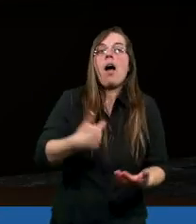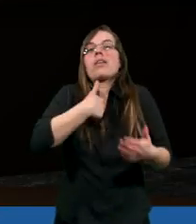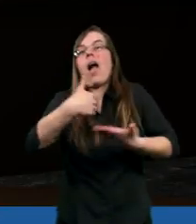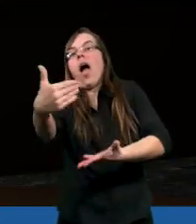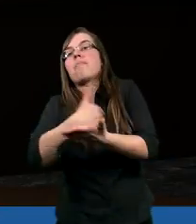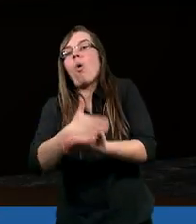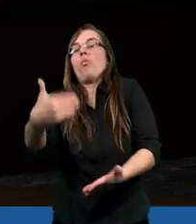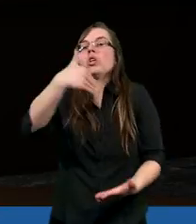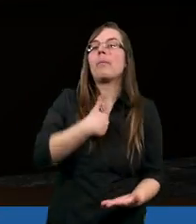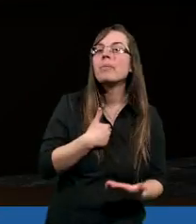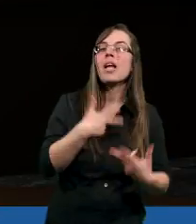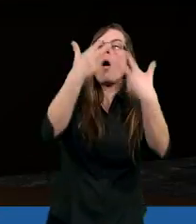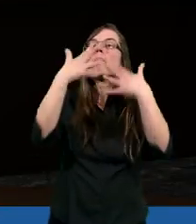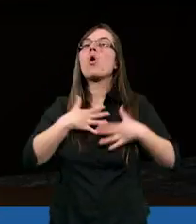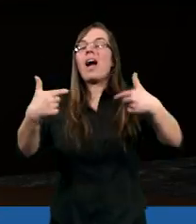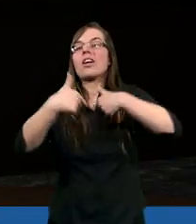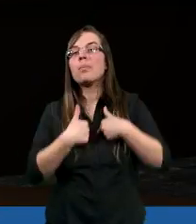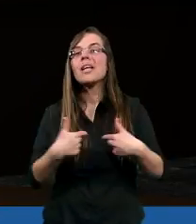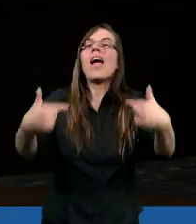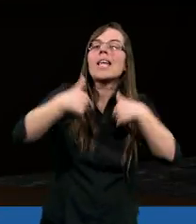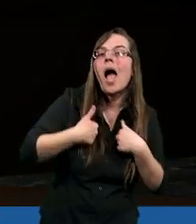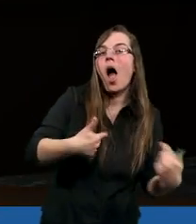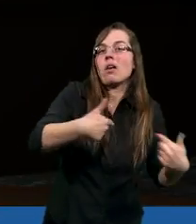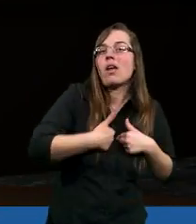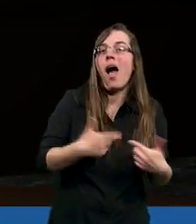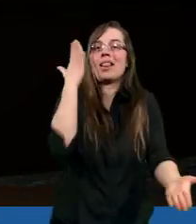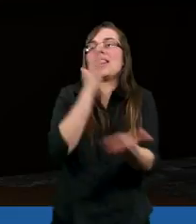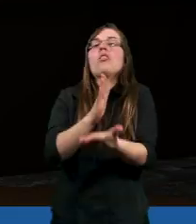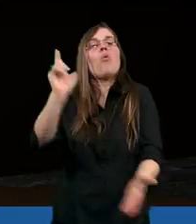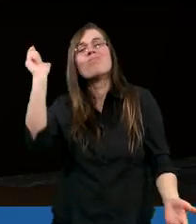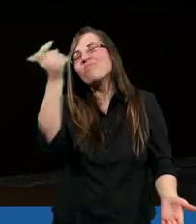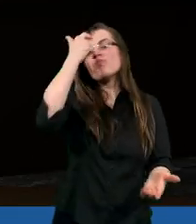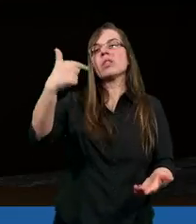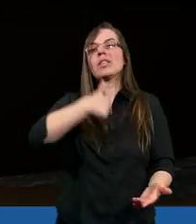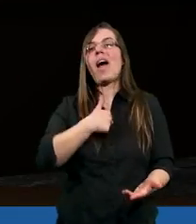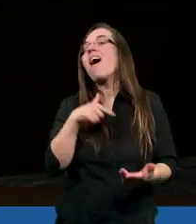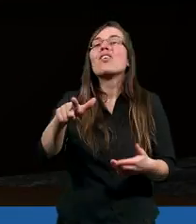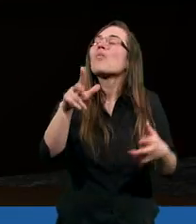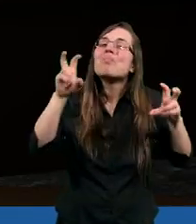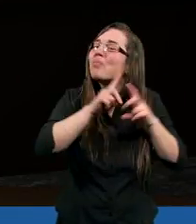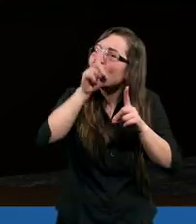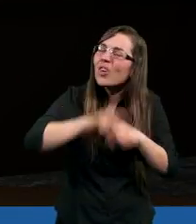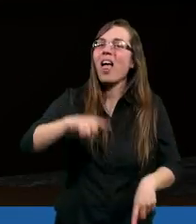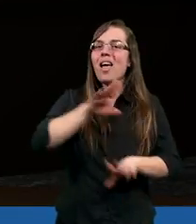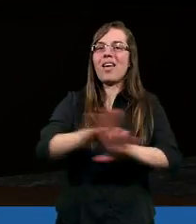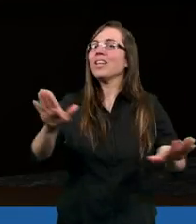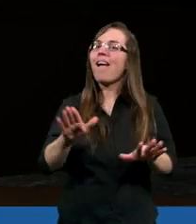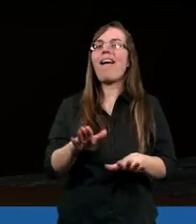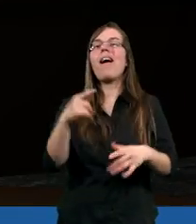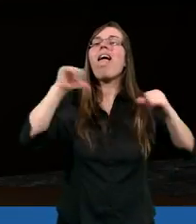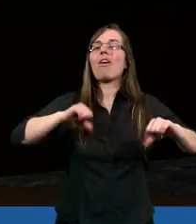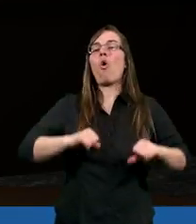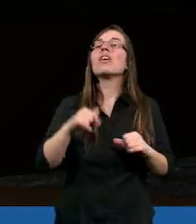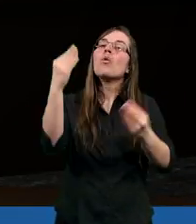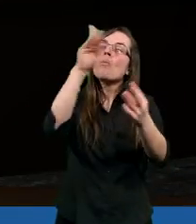pomóż mi, pokaż mi, ja, ja, ja i ja. I to jest strasznie egoistyczne. I Bóg nas zupełnie czego